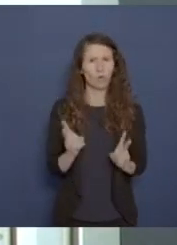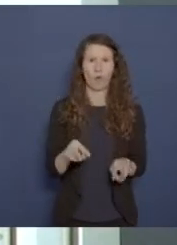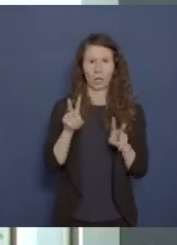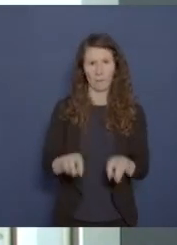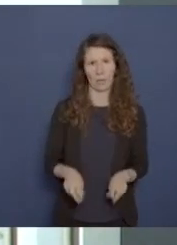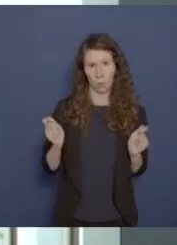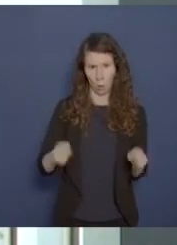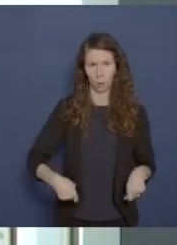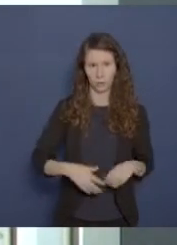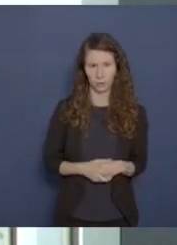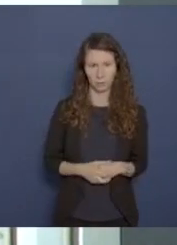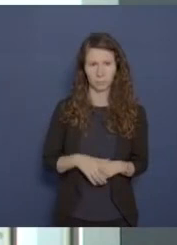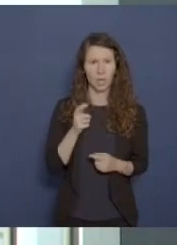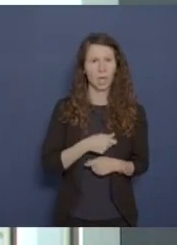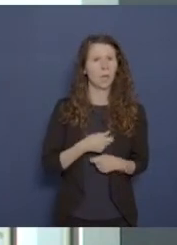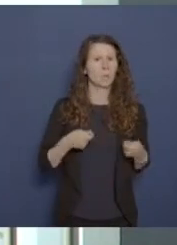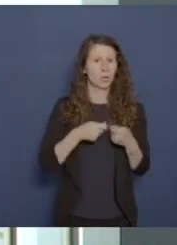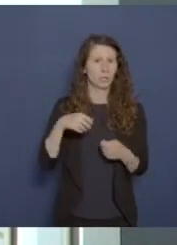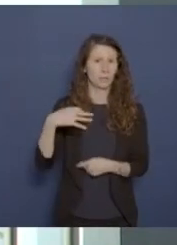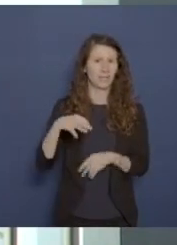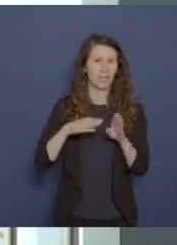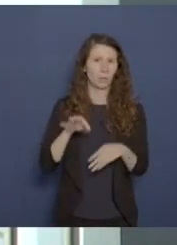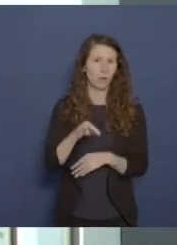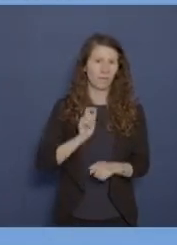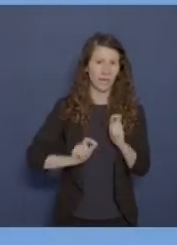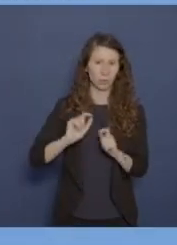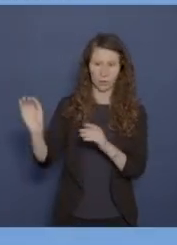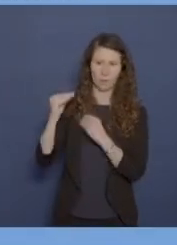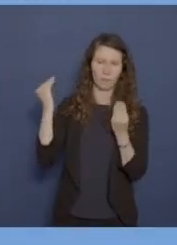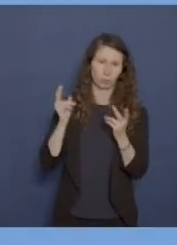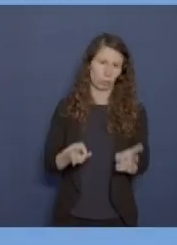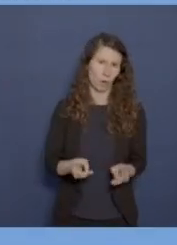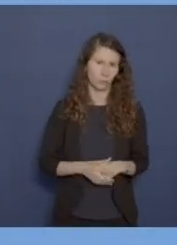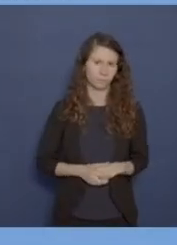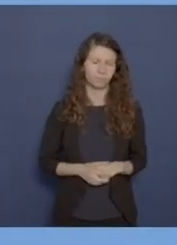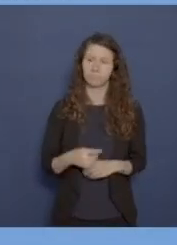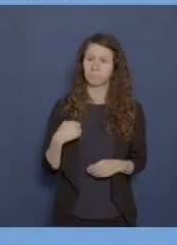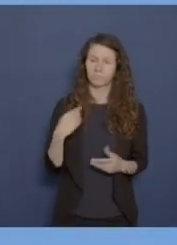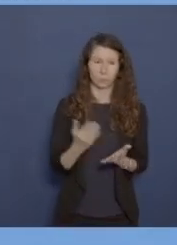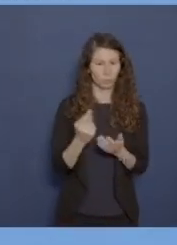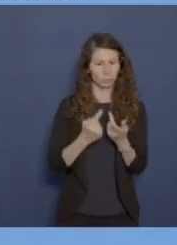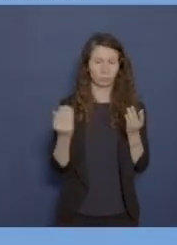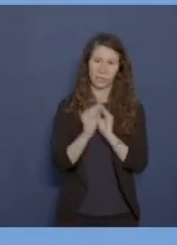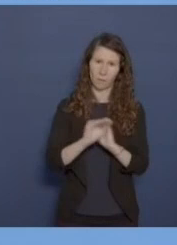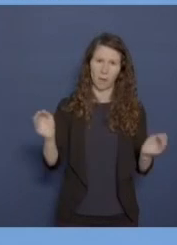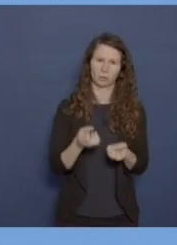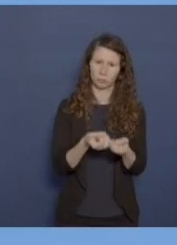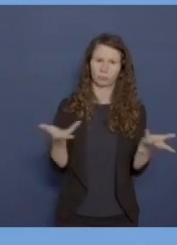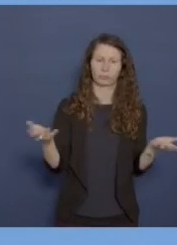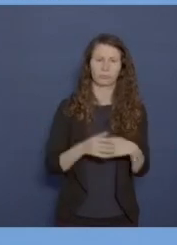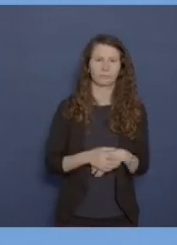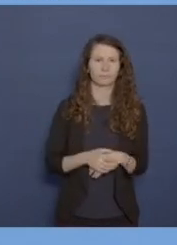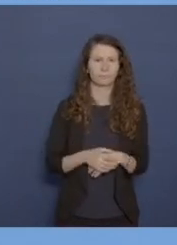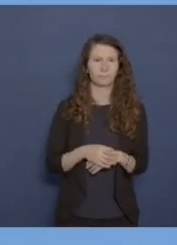aufgenommen und haben das Bundesministerium der Verteidigung informiert. Ich kann Ihnen an dieser Stelle schon einige Informationen mitgeben. Der